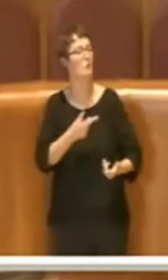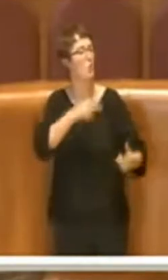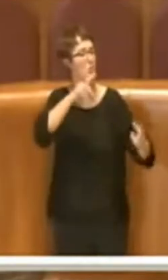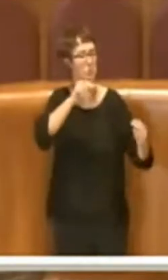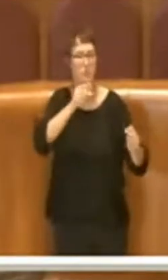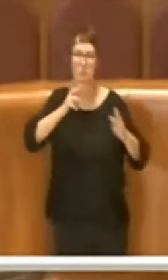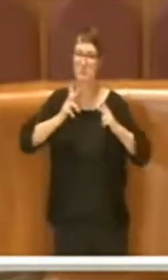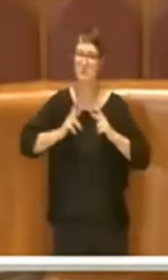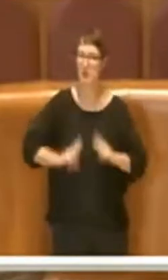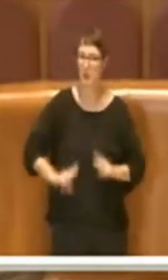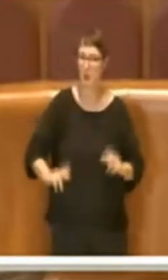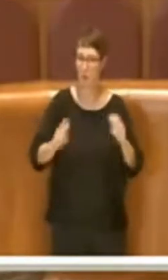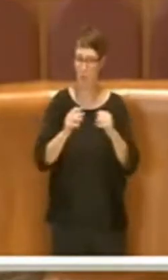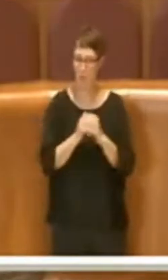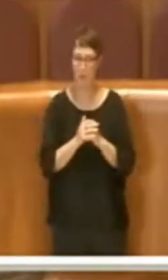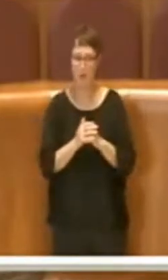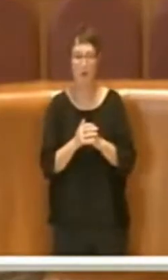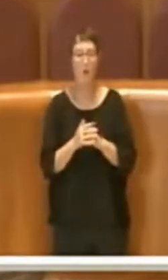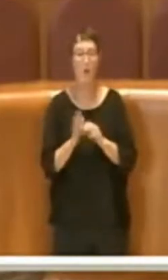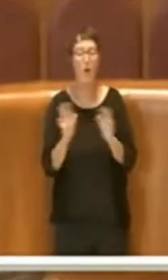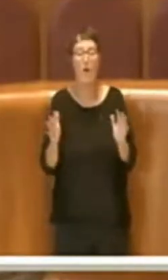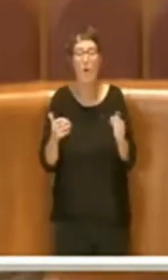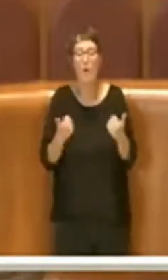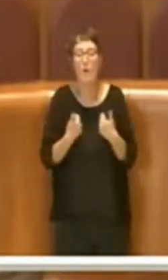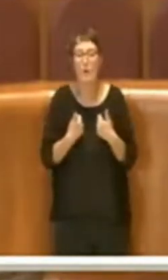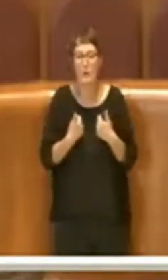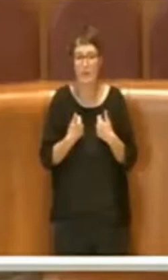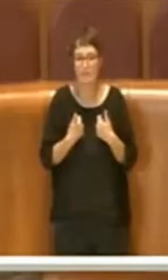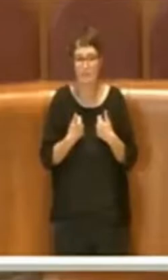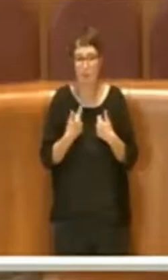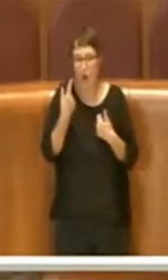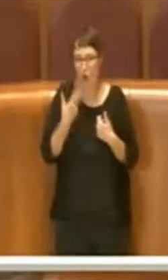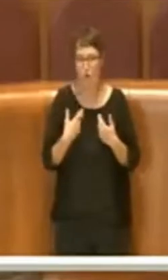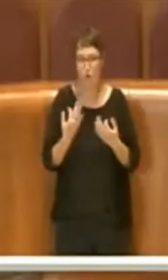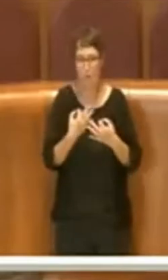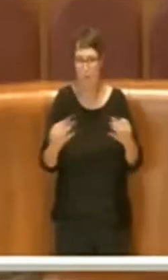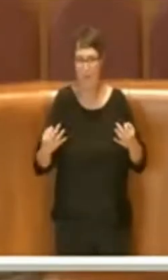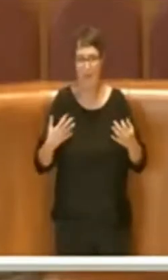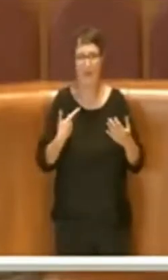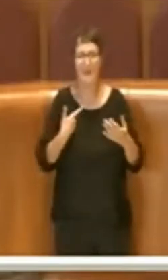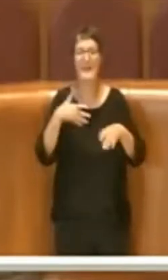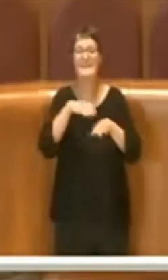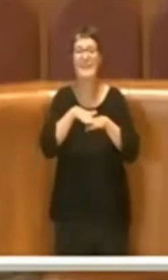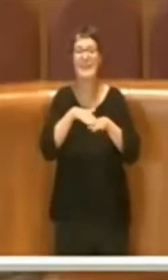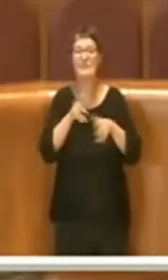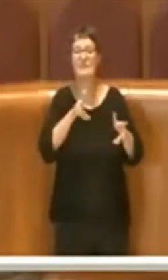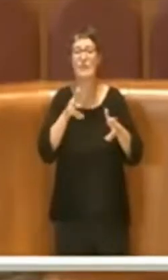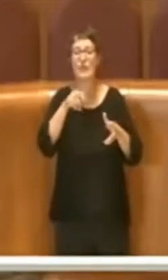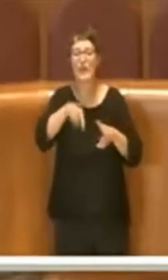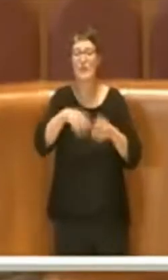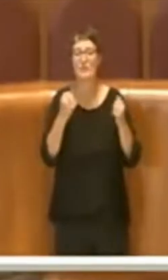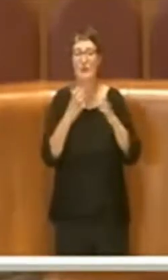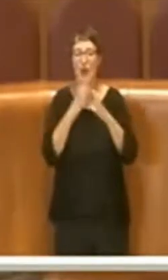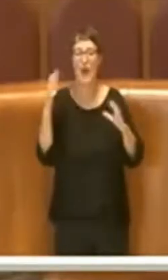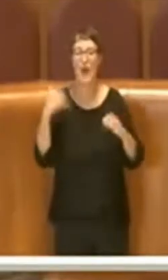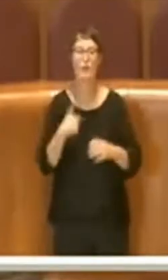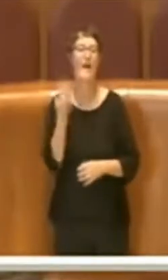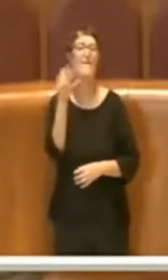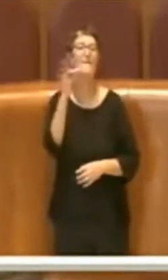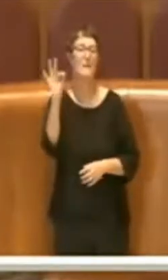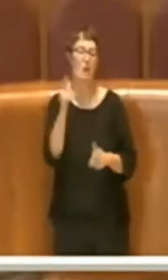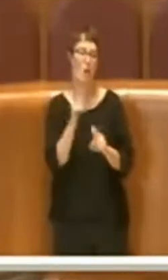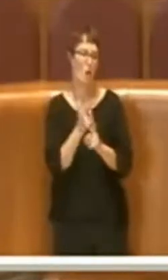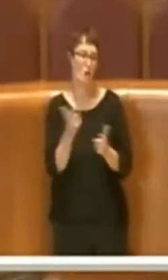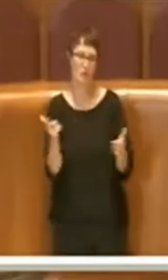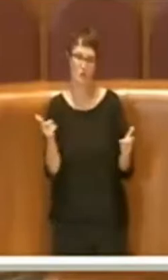chiaramente non mi sogno sicuramente di dire che il servizio è eccellente e noi siamo una città del nord Europa, però ci stiamo avvicinando con